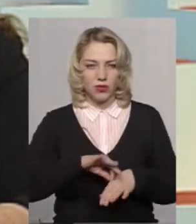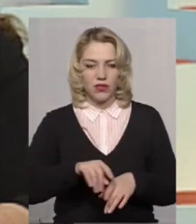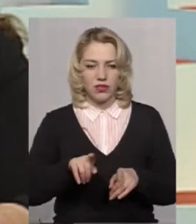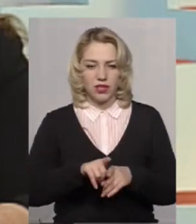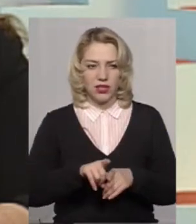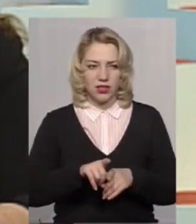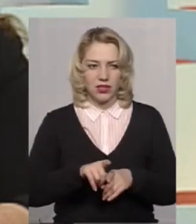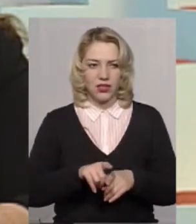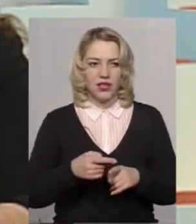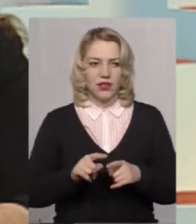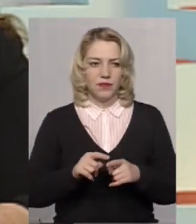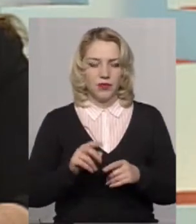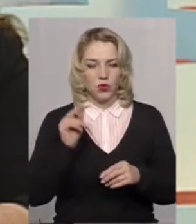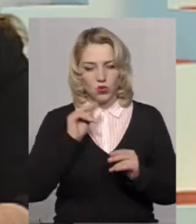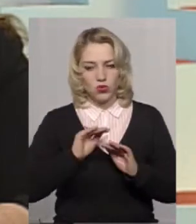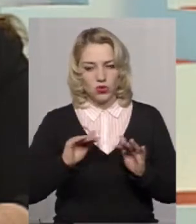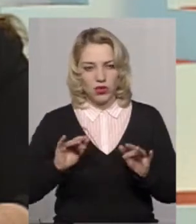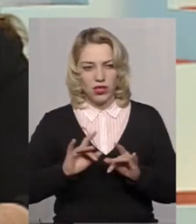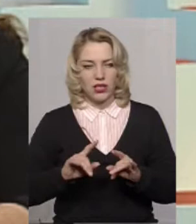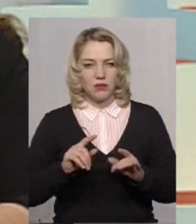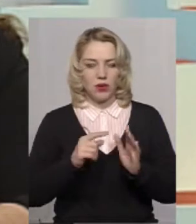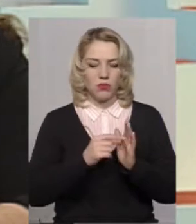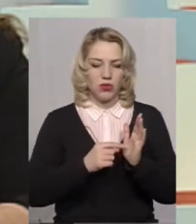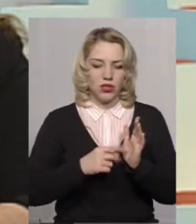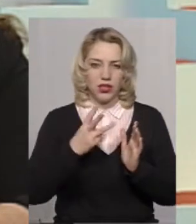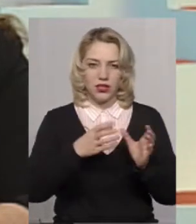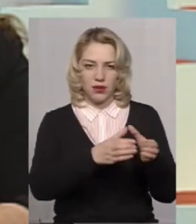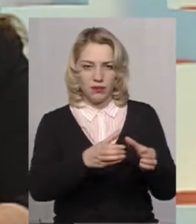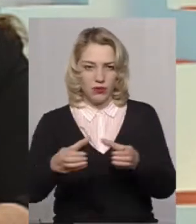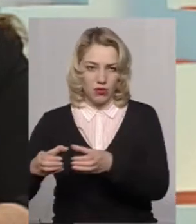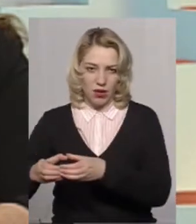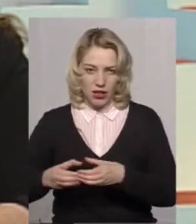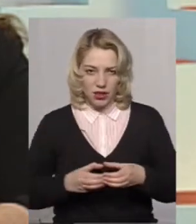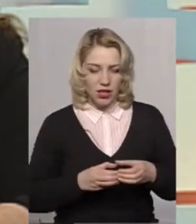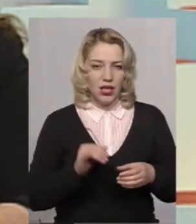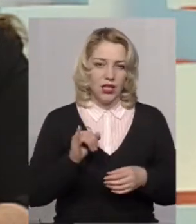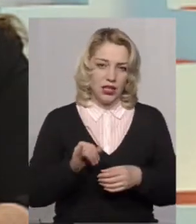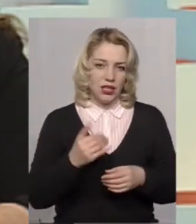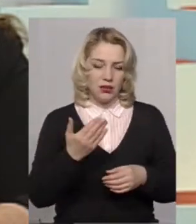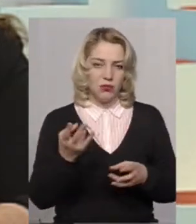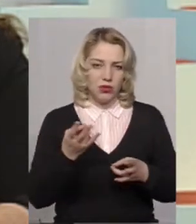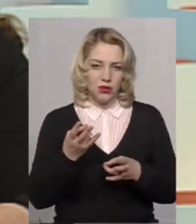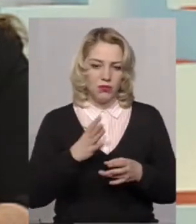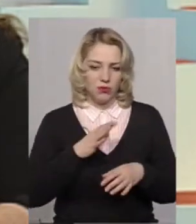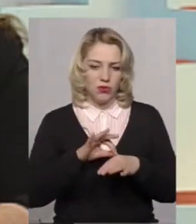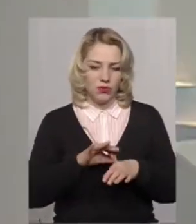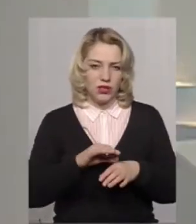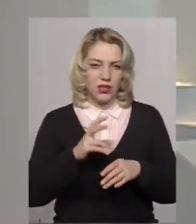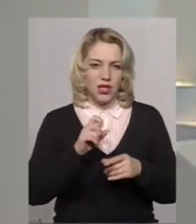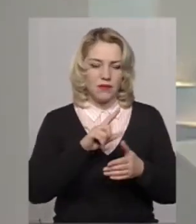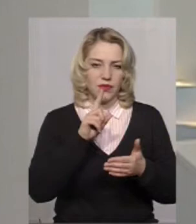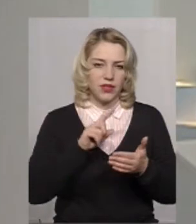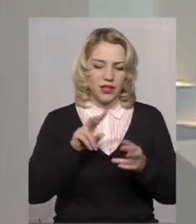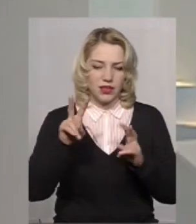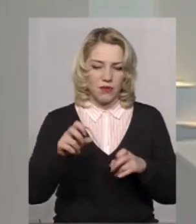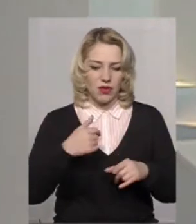такий брейншторм серц школярів, поділили їх на три команди. Їм потрібно було відповісти на задану тематику, тобто